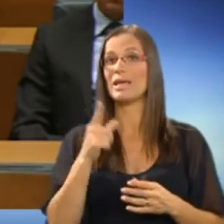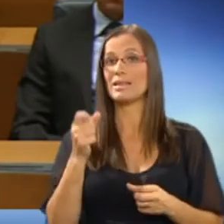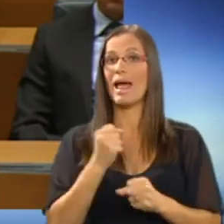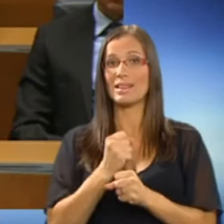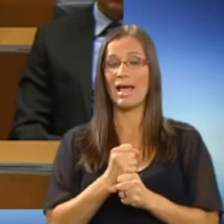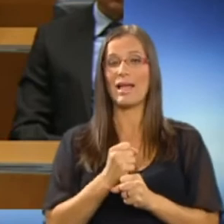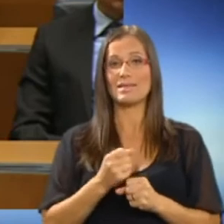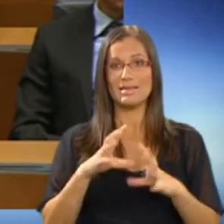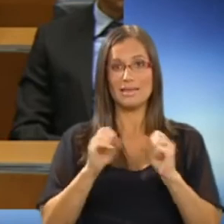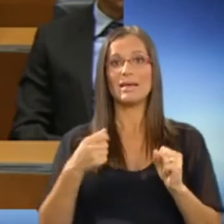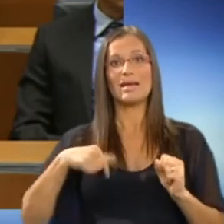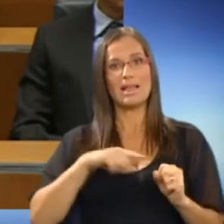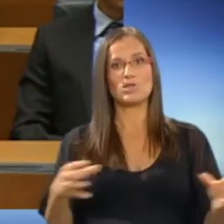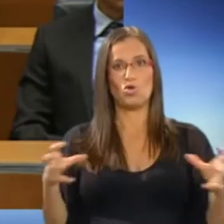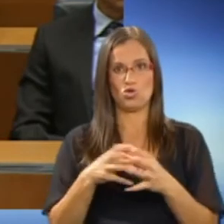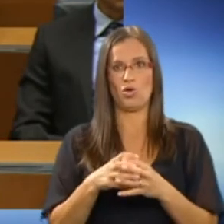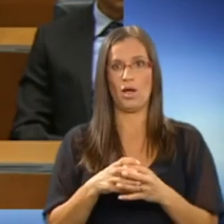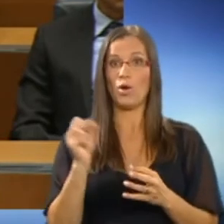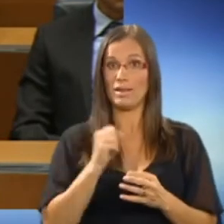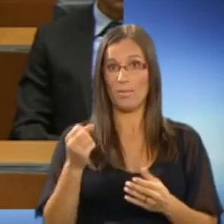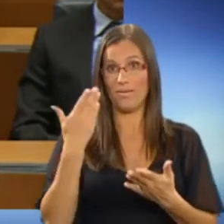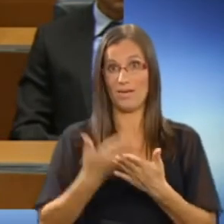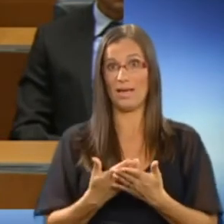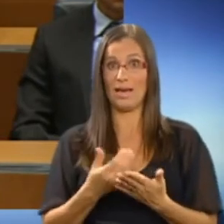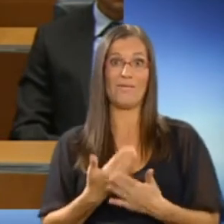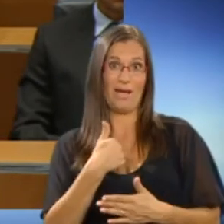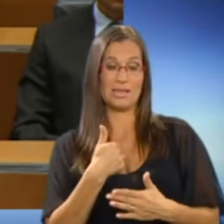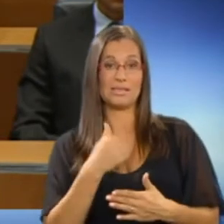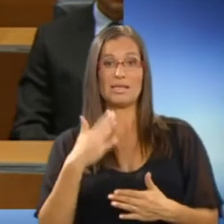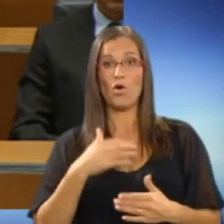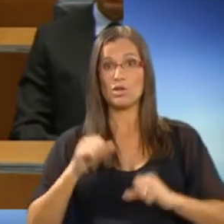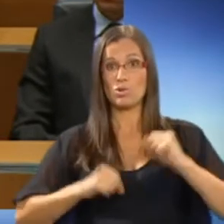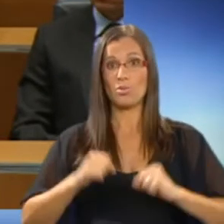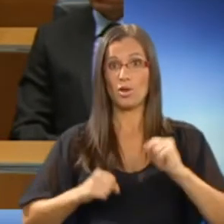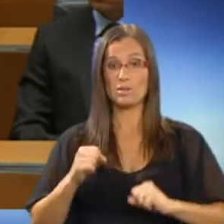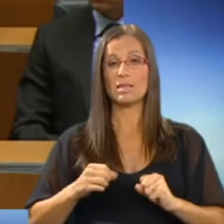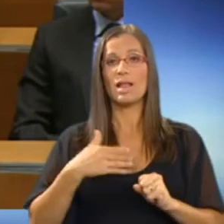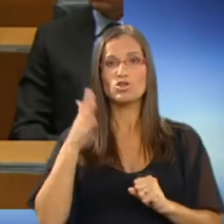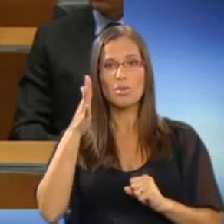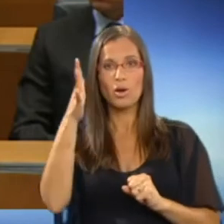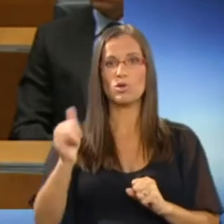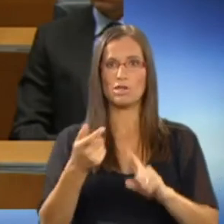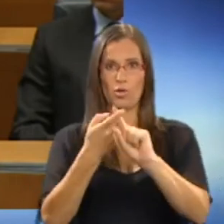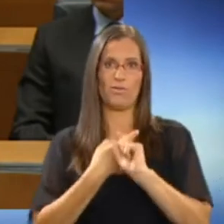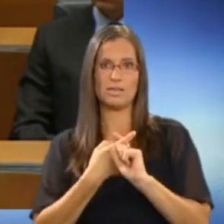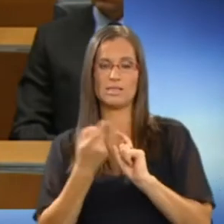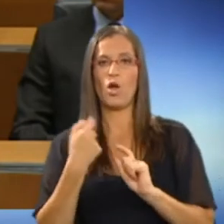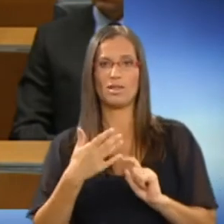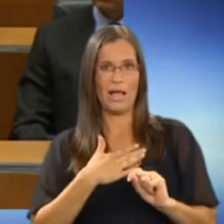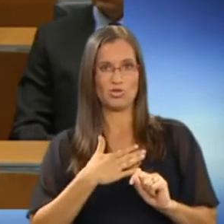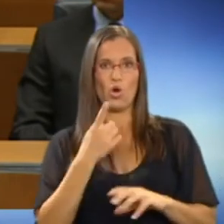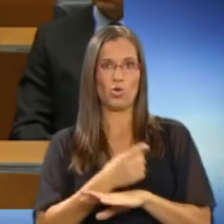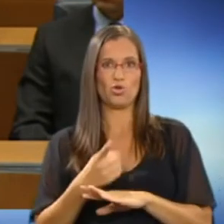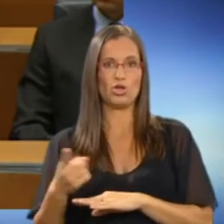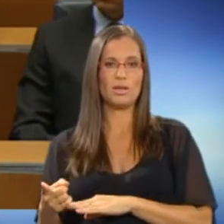dejanjih, ki nas družujejo, da bi verjeli vase in v svoje sposobnosti. Naša prihodnost je odvisna predvsem od